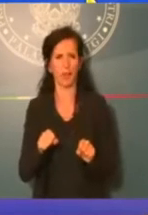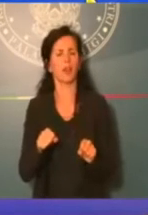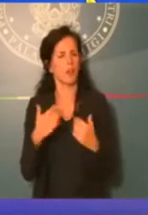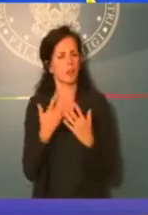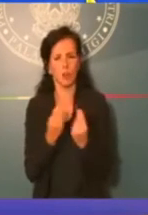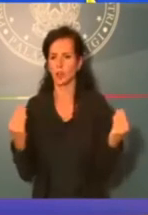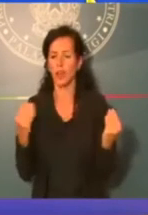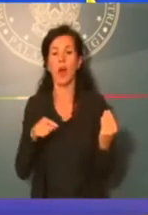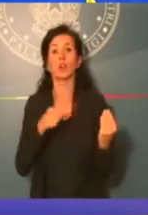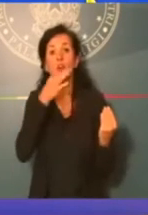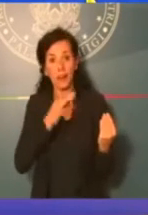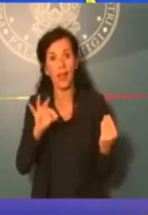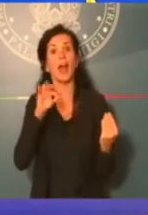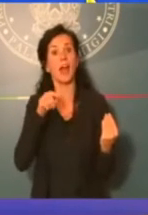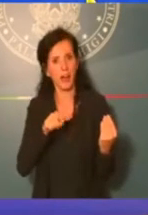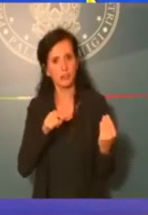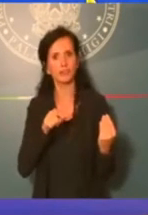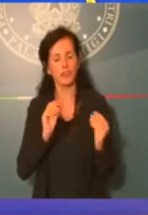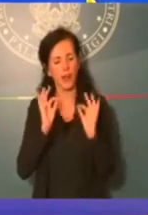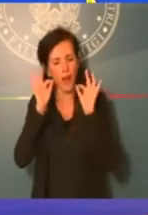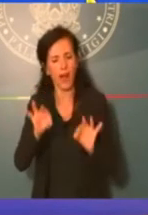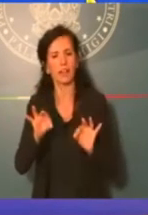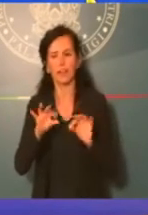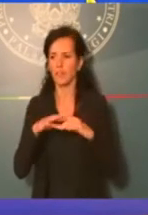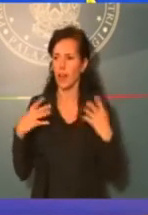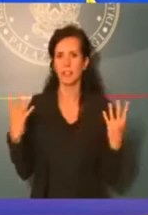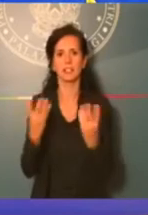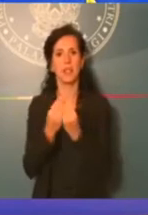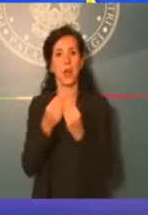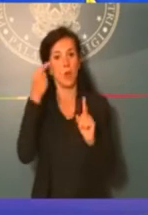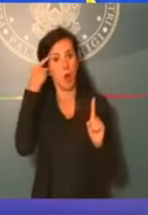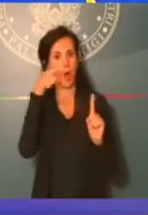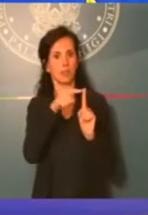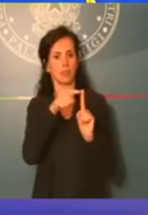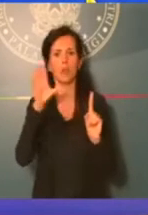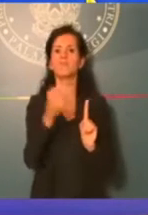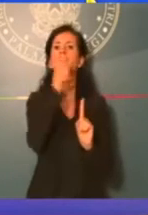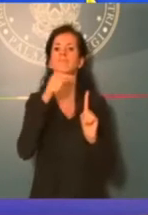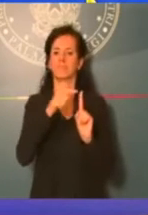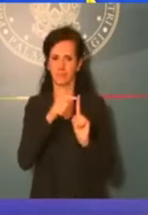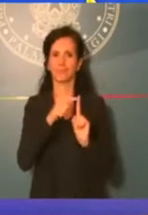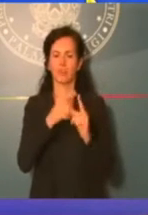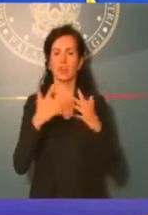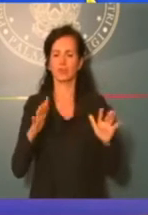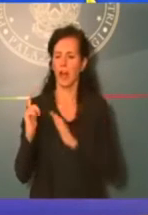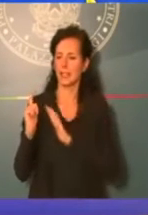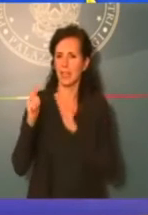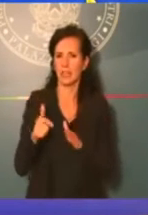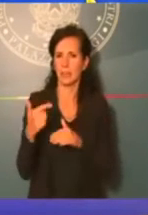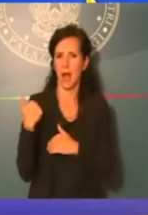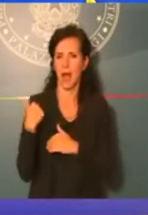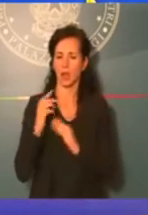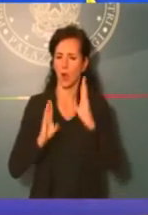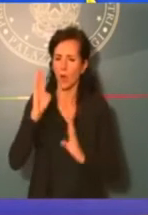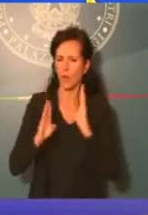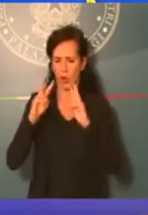riusciti a raggiungere tutti insieme un obiettivo fondamentale, dopo settimane di confronto, analisi e